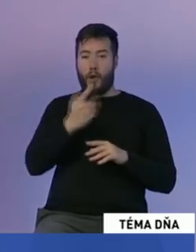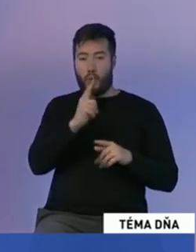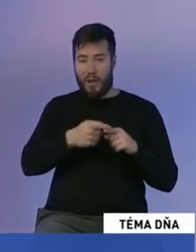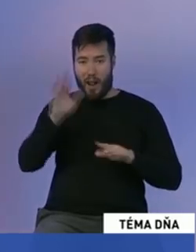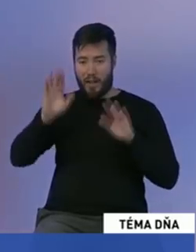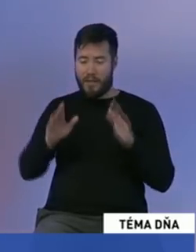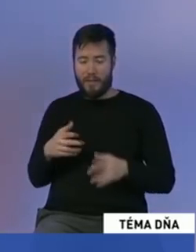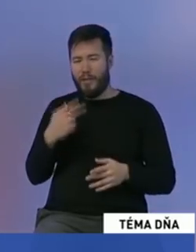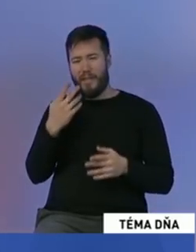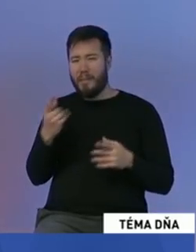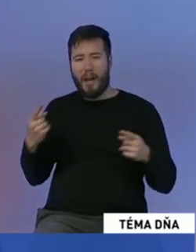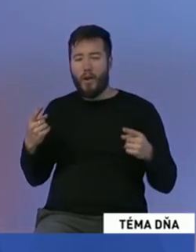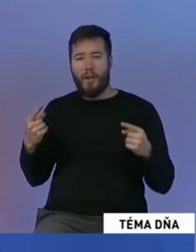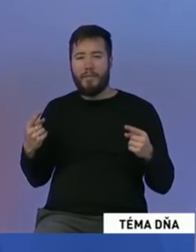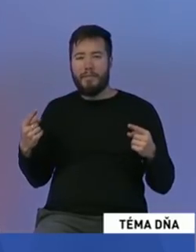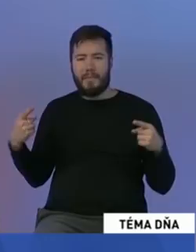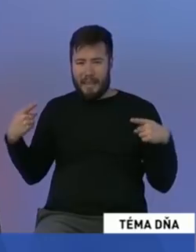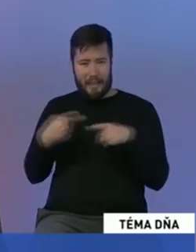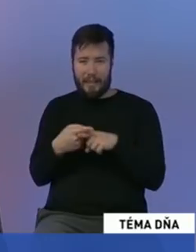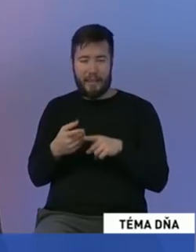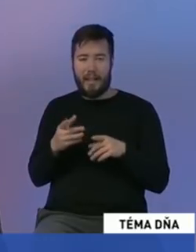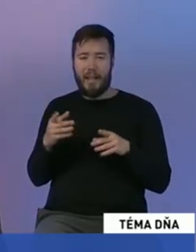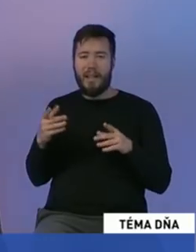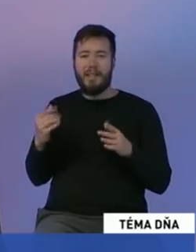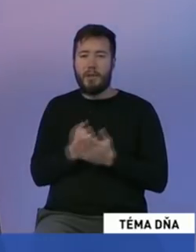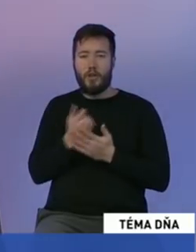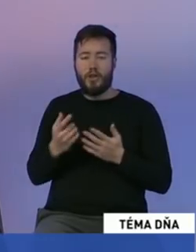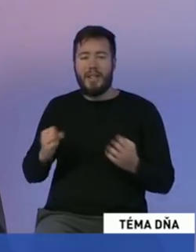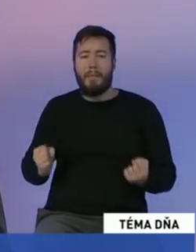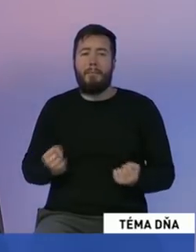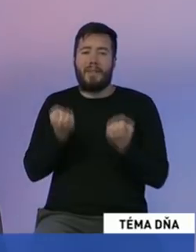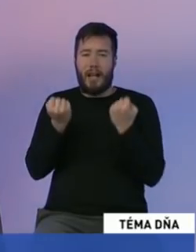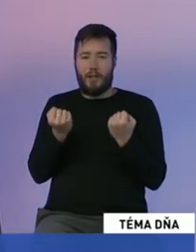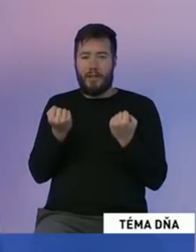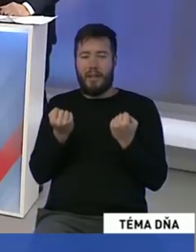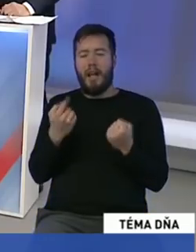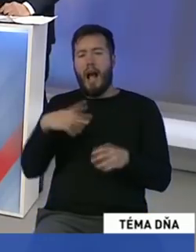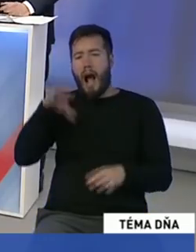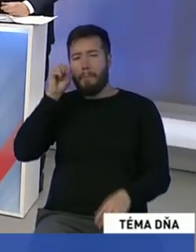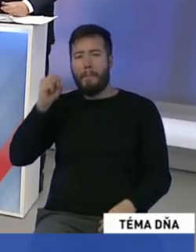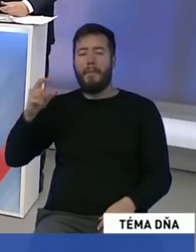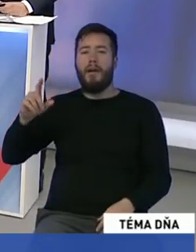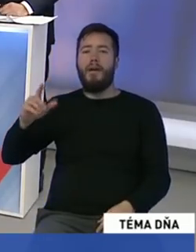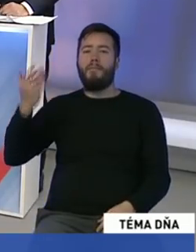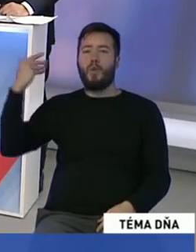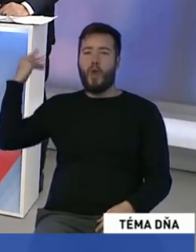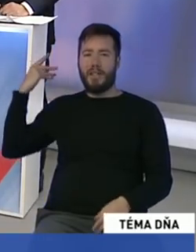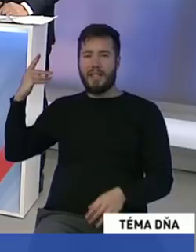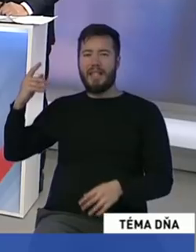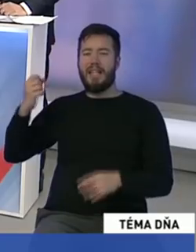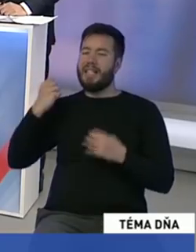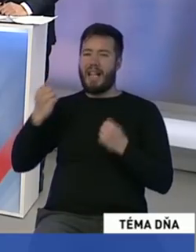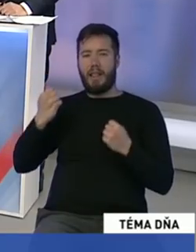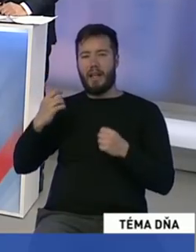zbierať jednoducho hlasy pod petíciu. Ja to vidím ako určitý boj a tlak, ktorý tu bol v minulosti na tento